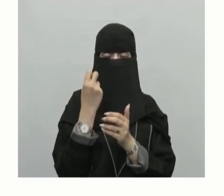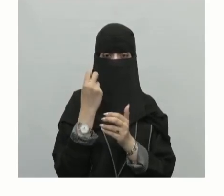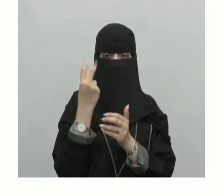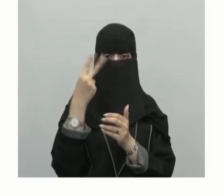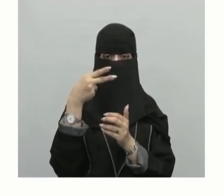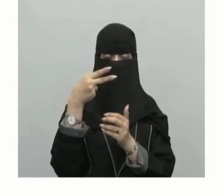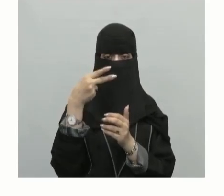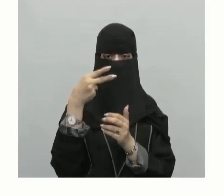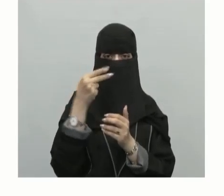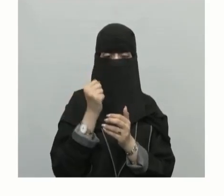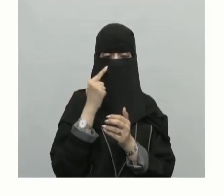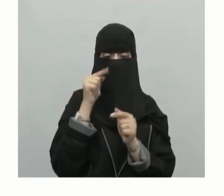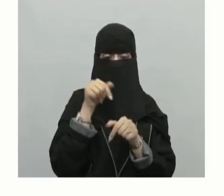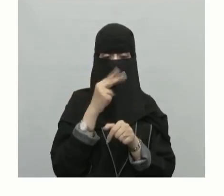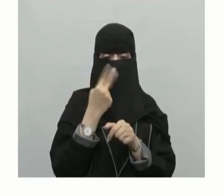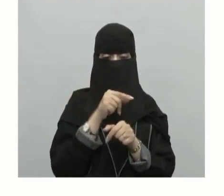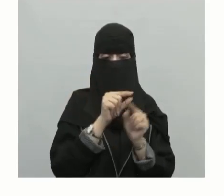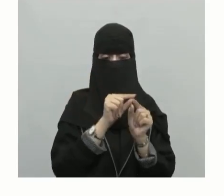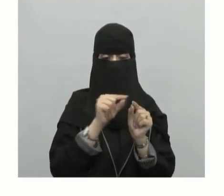عشرين ممتازين